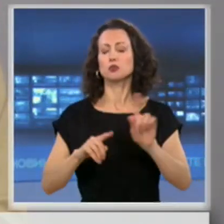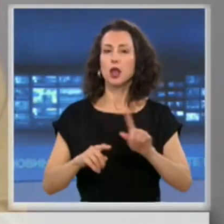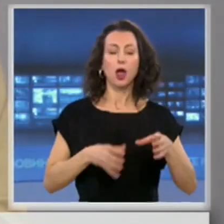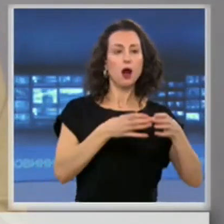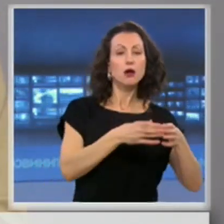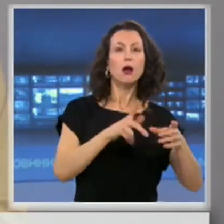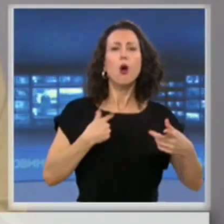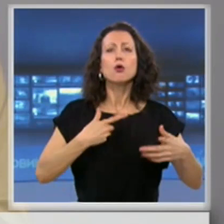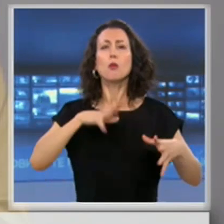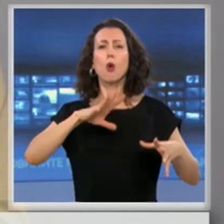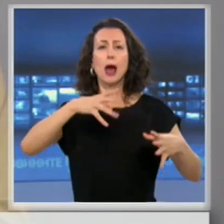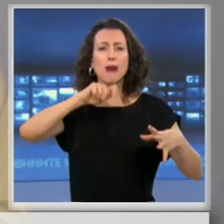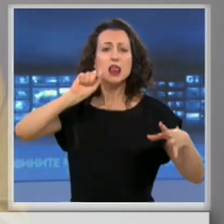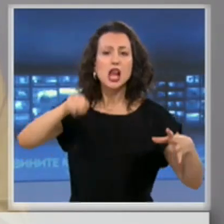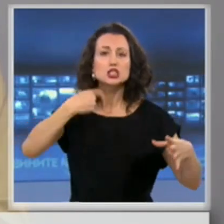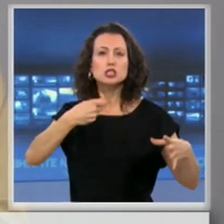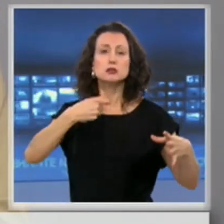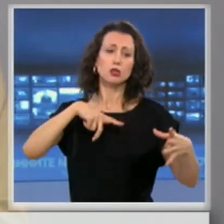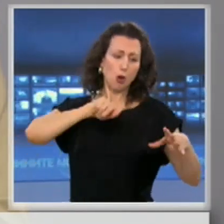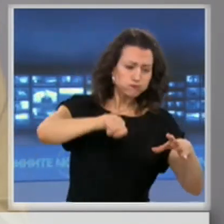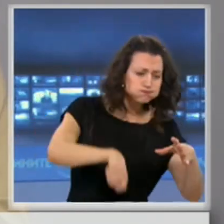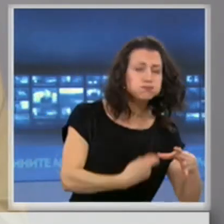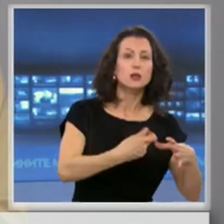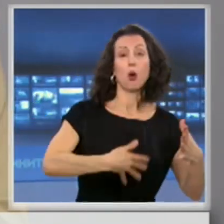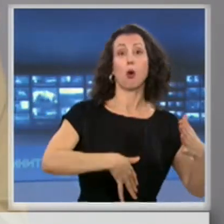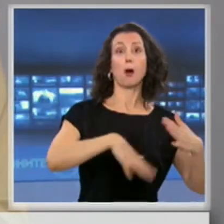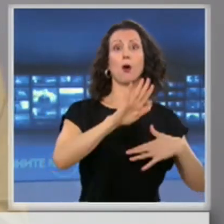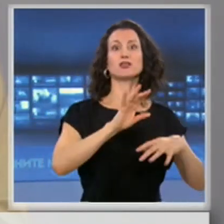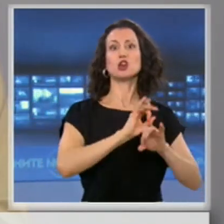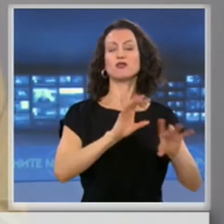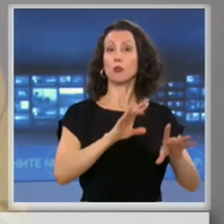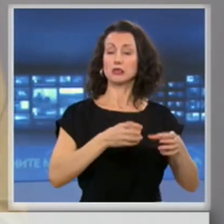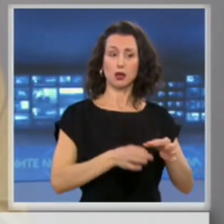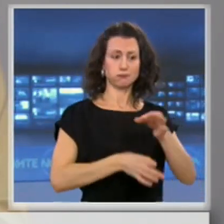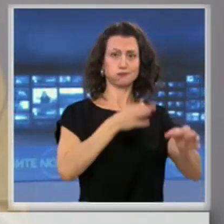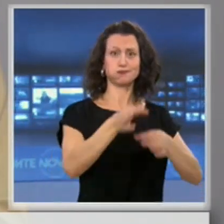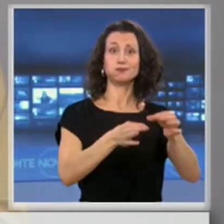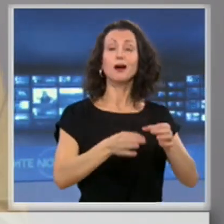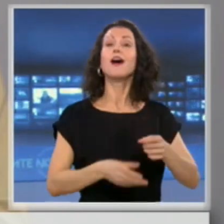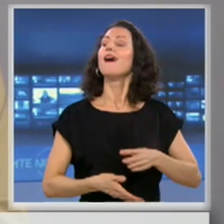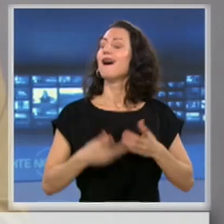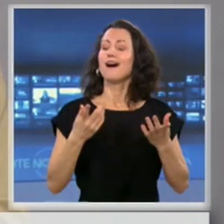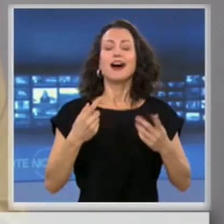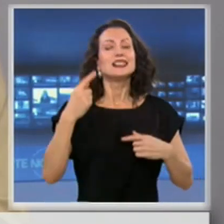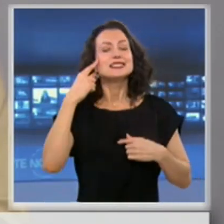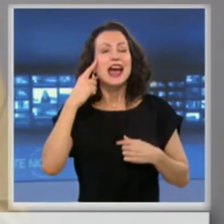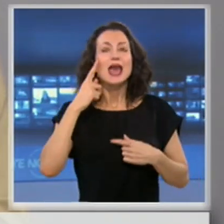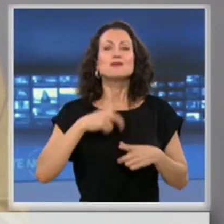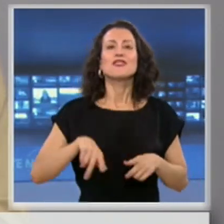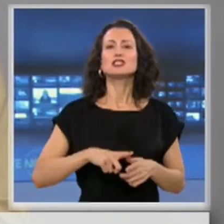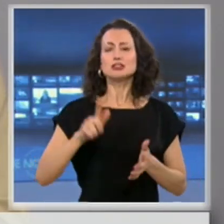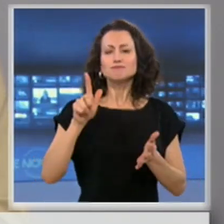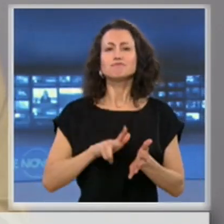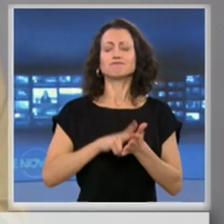извадиш. Не, потвърждава се, че има кластерно разпространение на болеста, което е много добре.